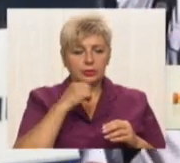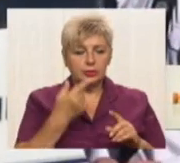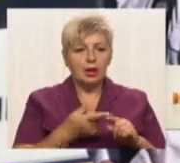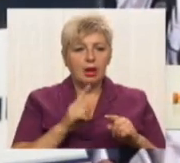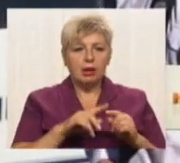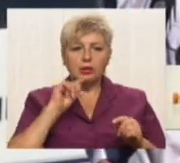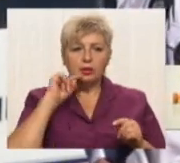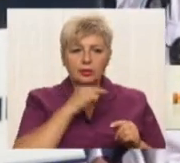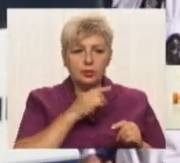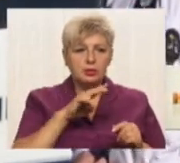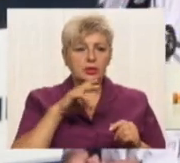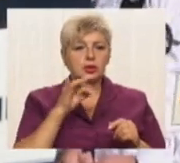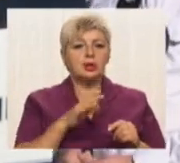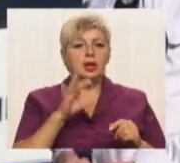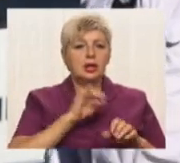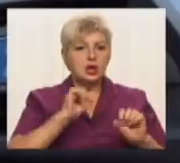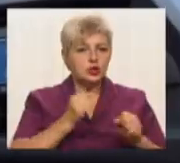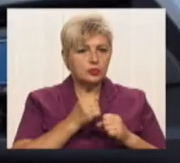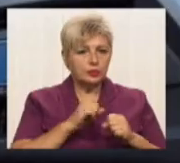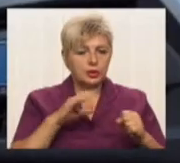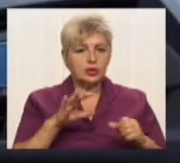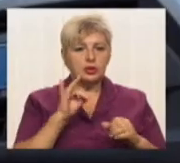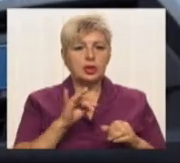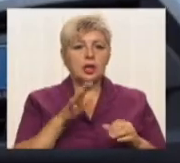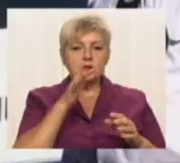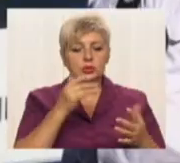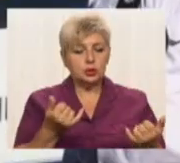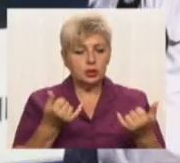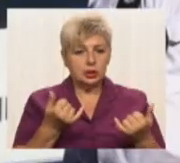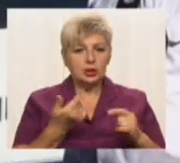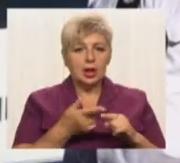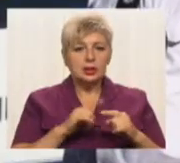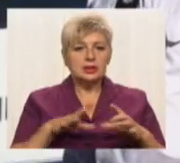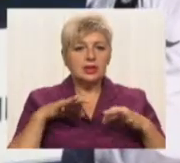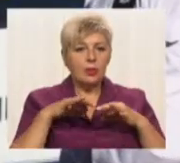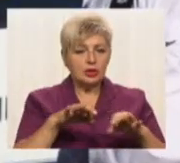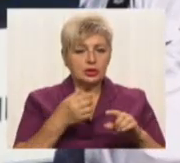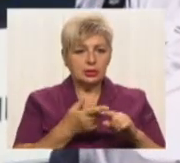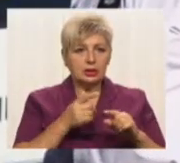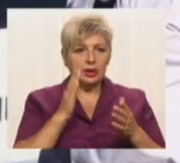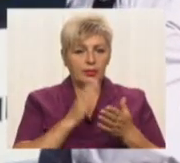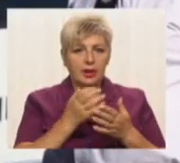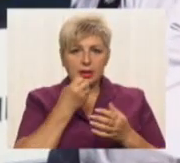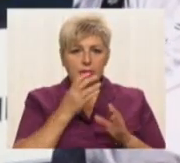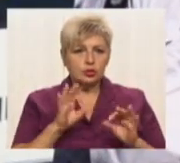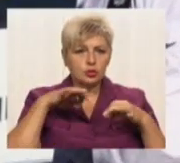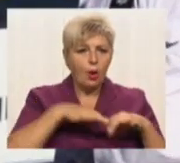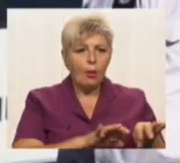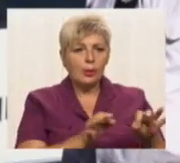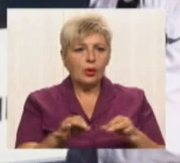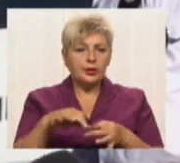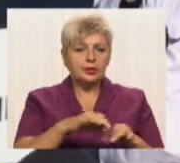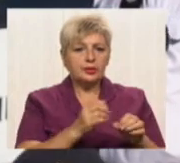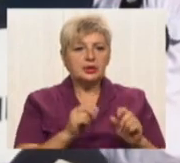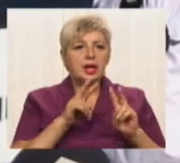Вони набагато економічніші, швидші та, власне кажучи, сучасніші. Ці машини мають хорошу проходимість. Вони будуть як в сільській місцевості,